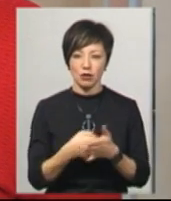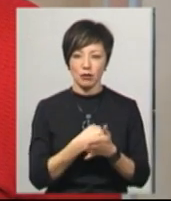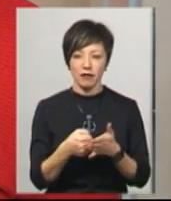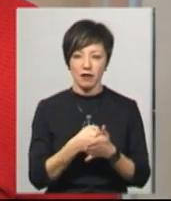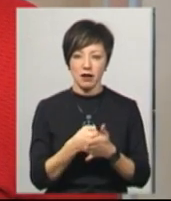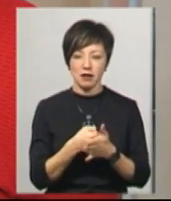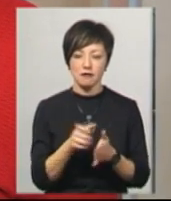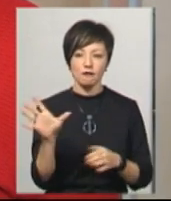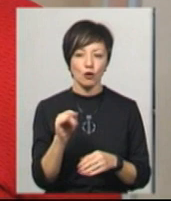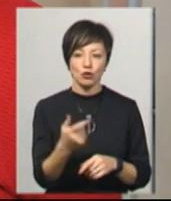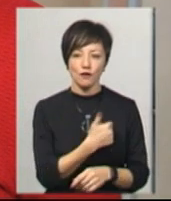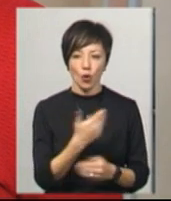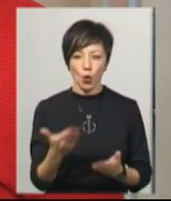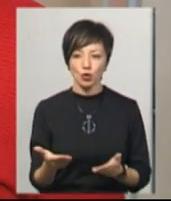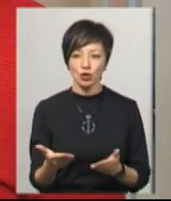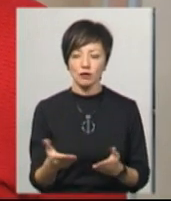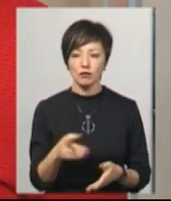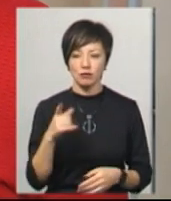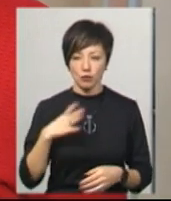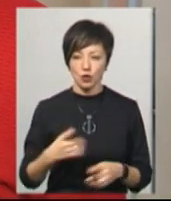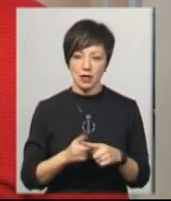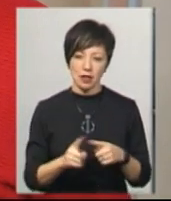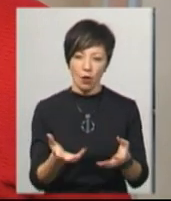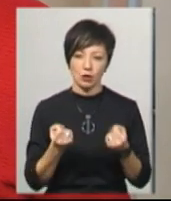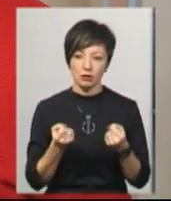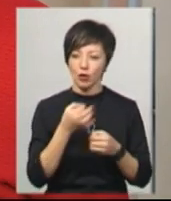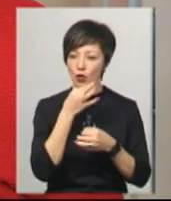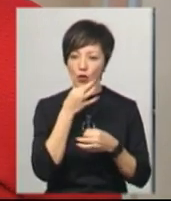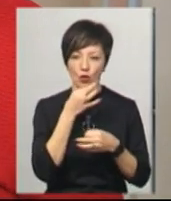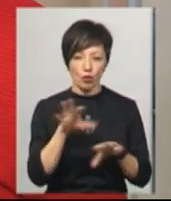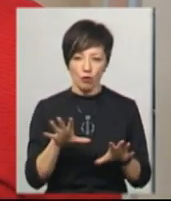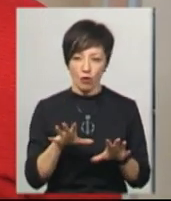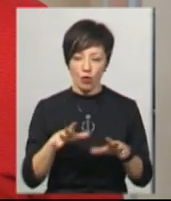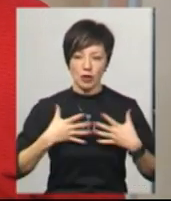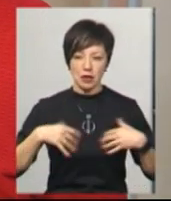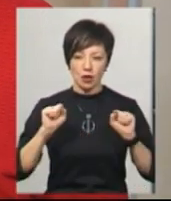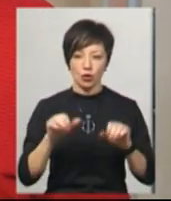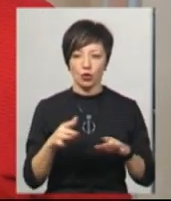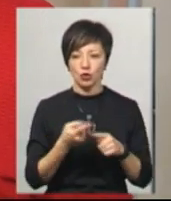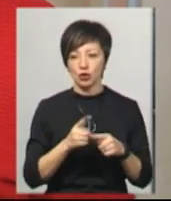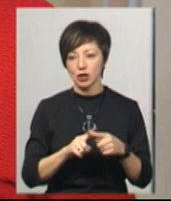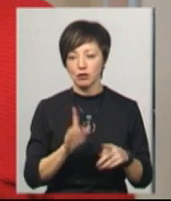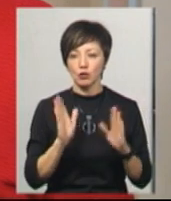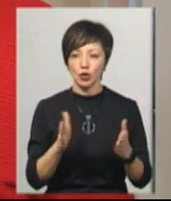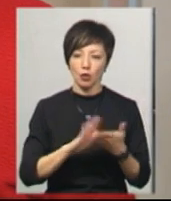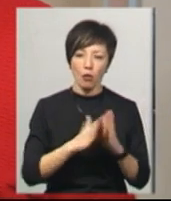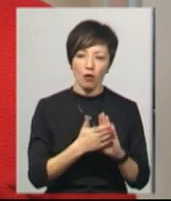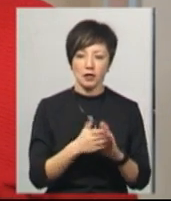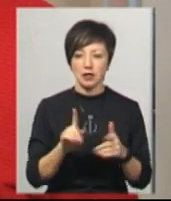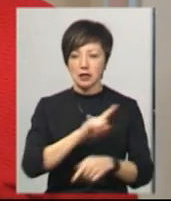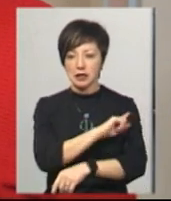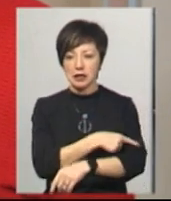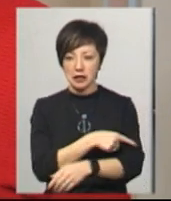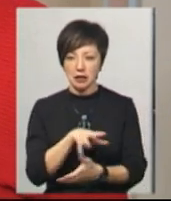всього, що він хоче, він мусить це отримати. Любою ціною. Чи це буде домовлення, чи це буде